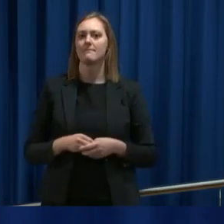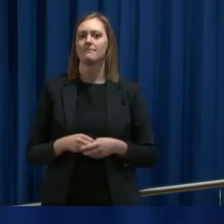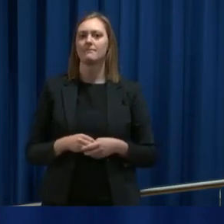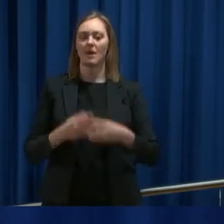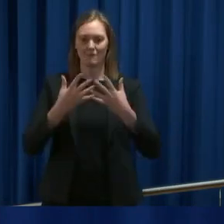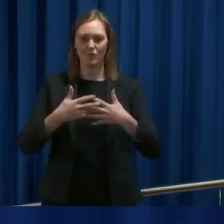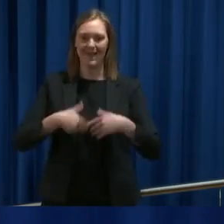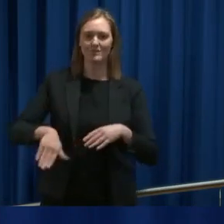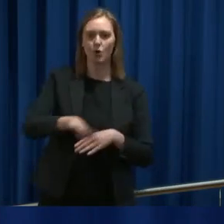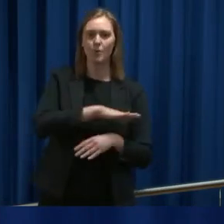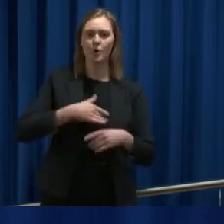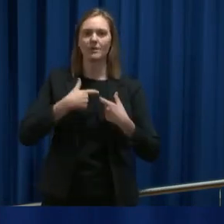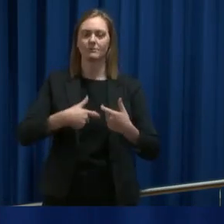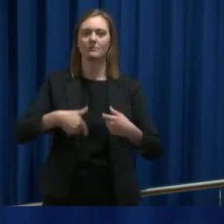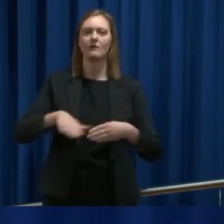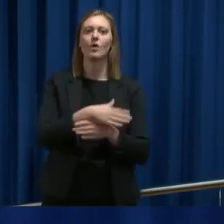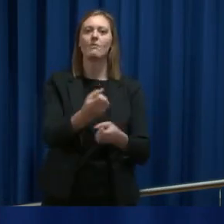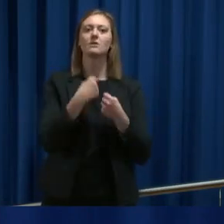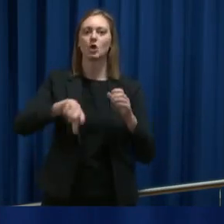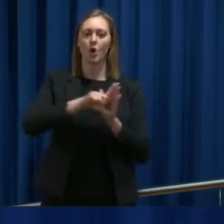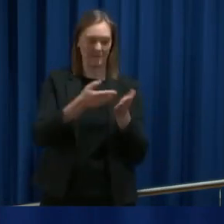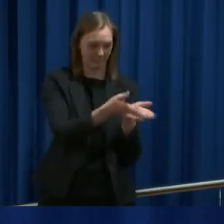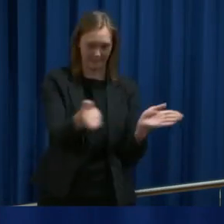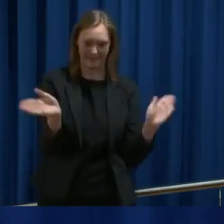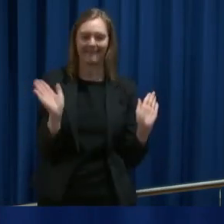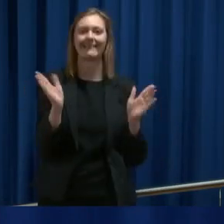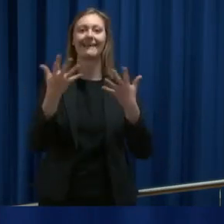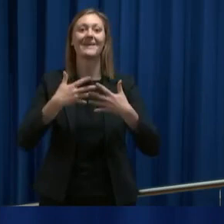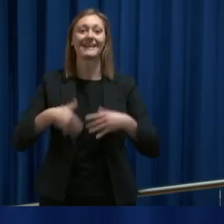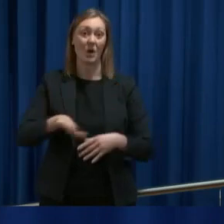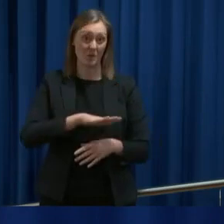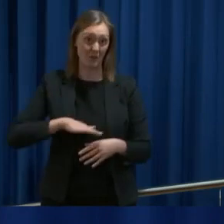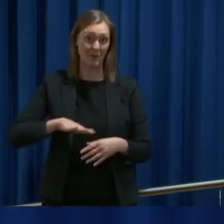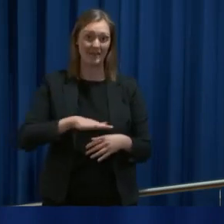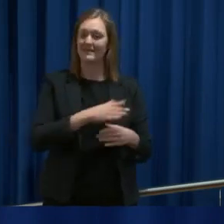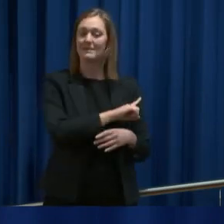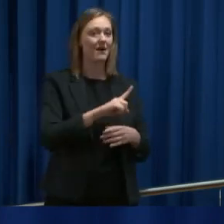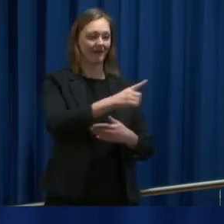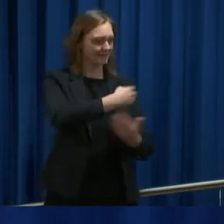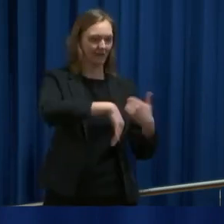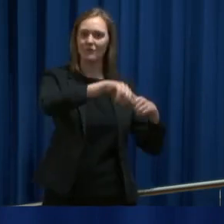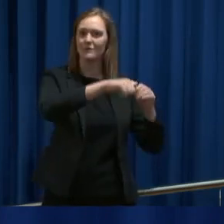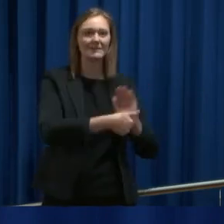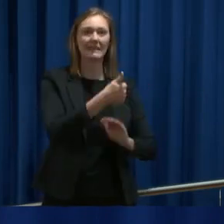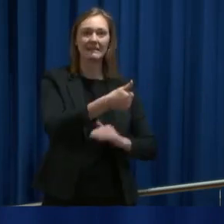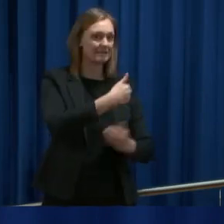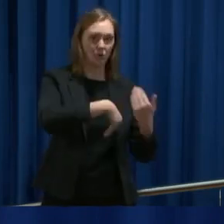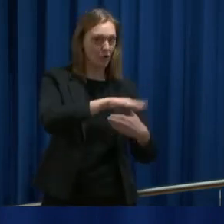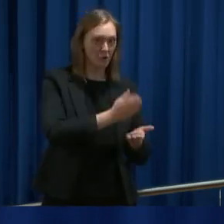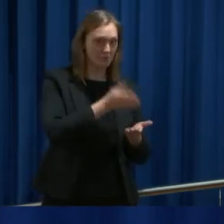Virkeområdet for følgeligingsloven er brett. Det gjelder også problemstillinger utover de rent samfunnskritiske områdene.